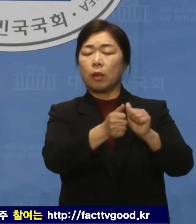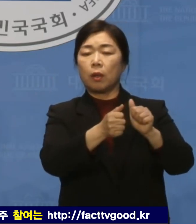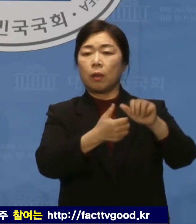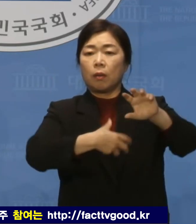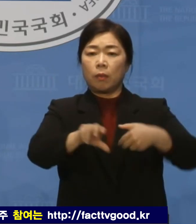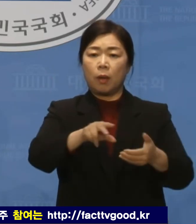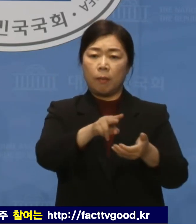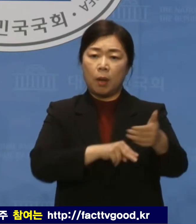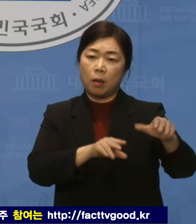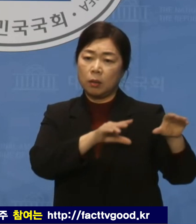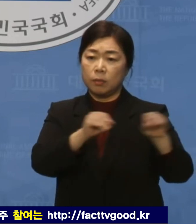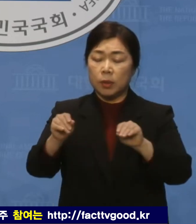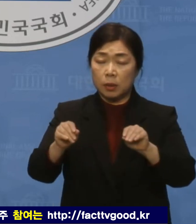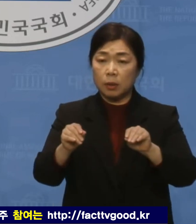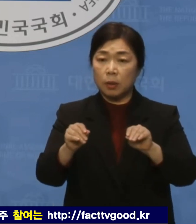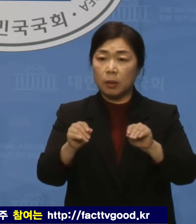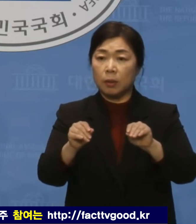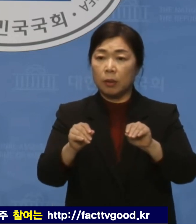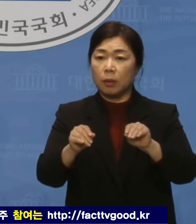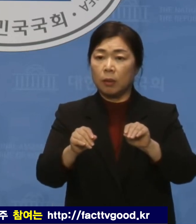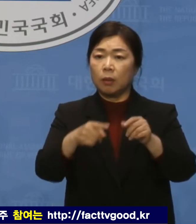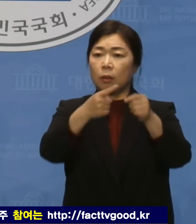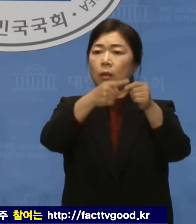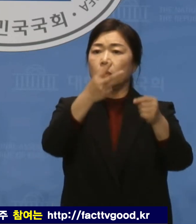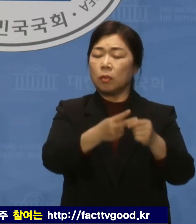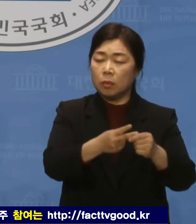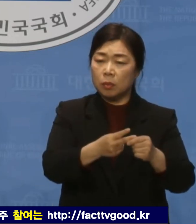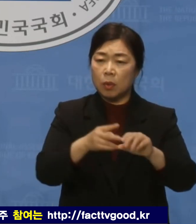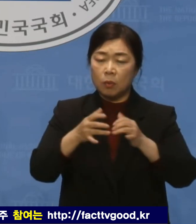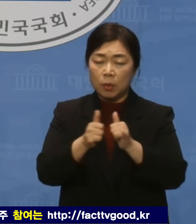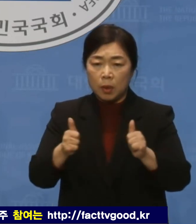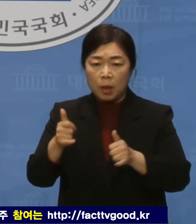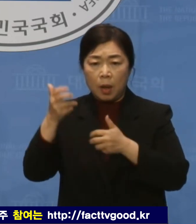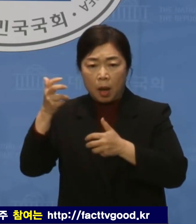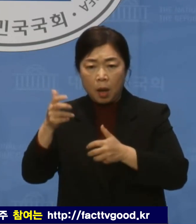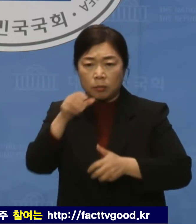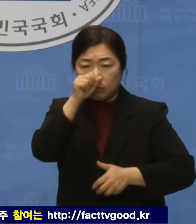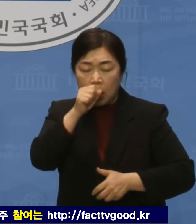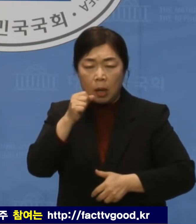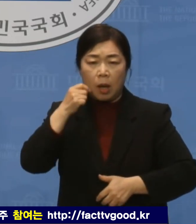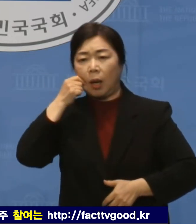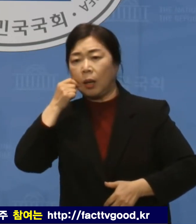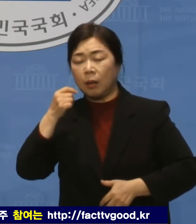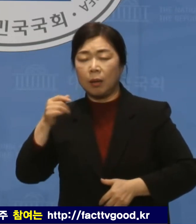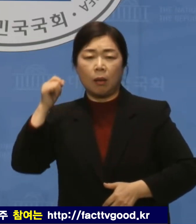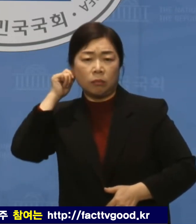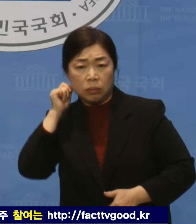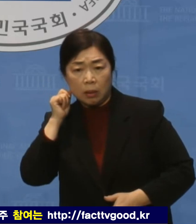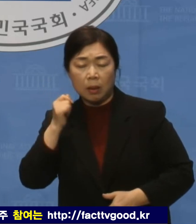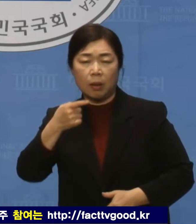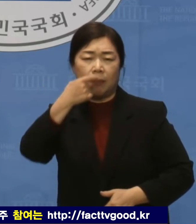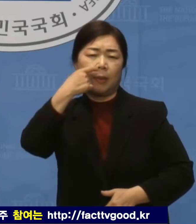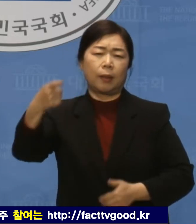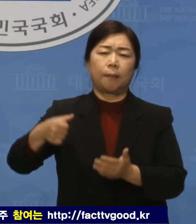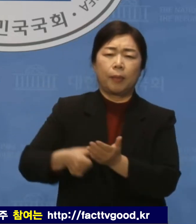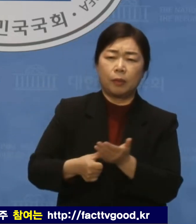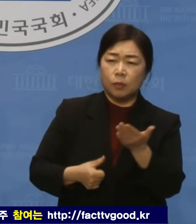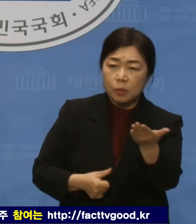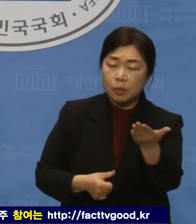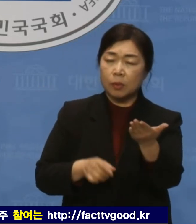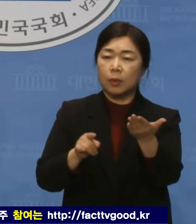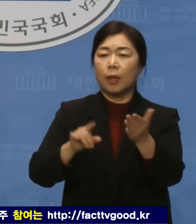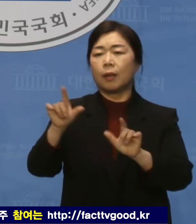김포 서울 편입 이슈를 꺼내든 데 이어서 기존 입장을 180도 바꾸어 공매도 금지를